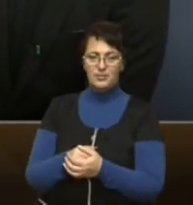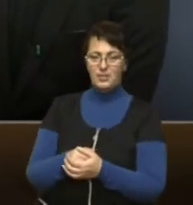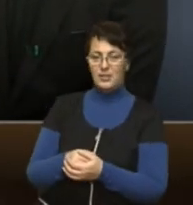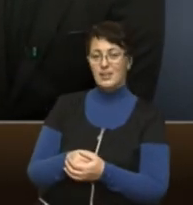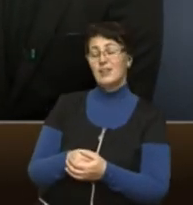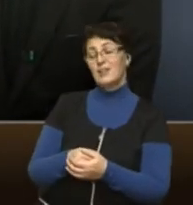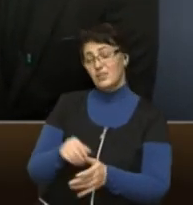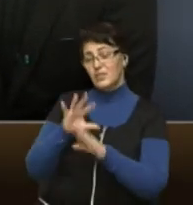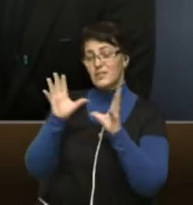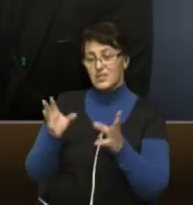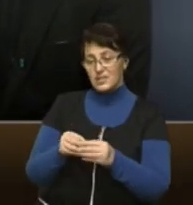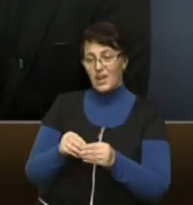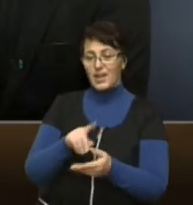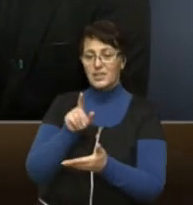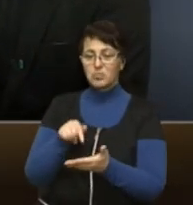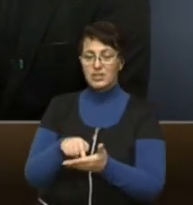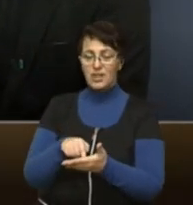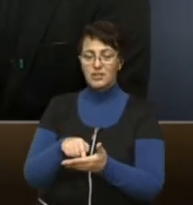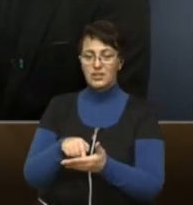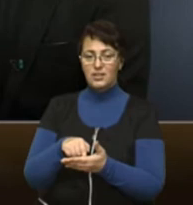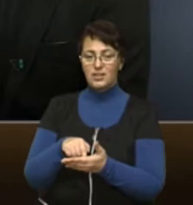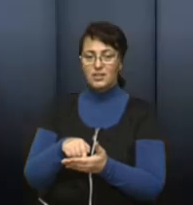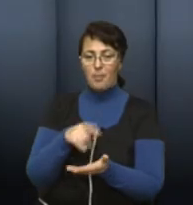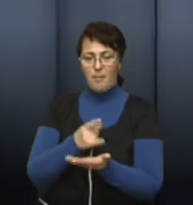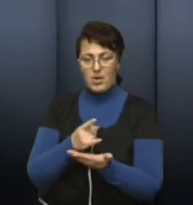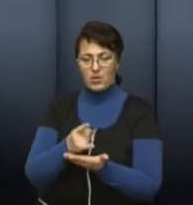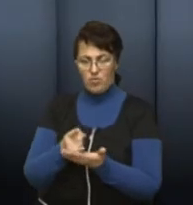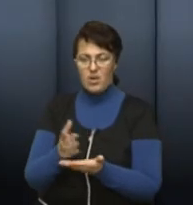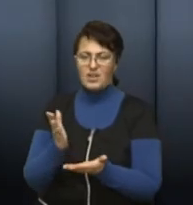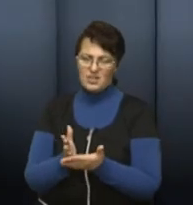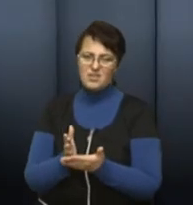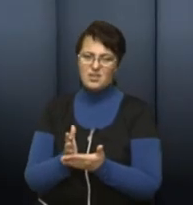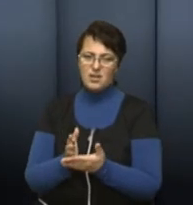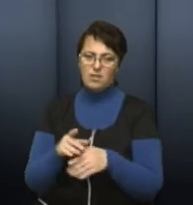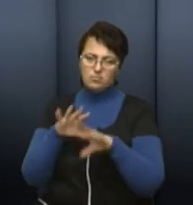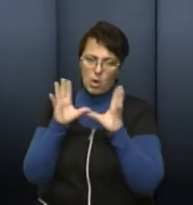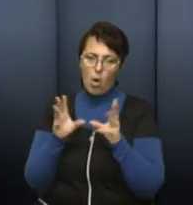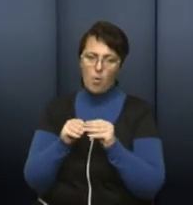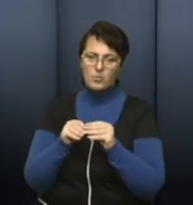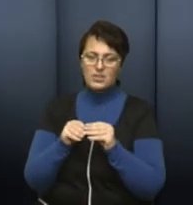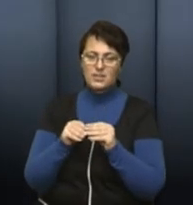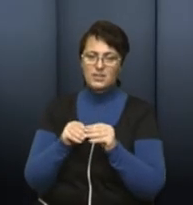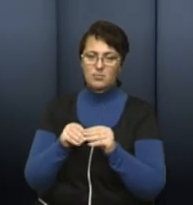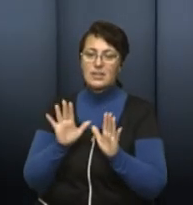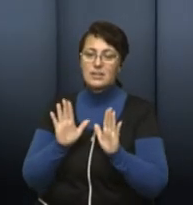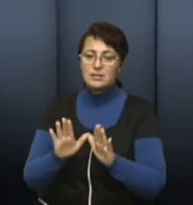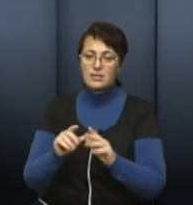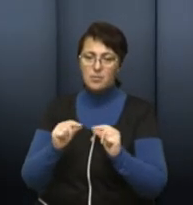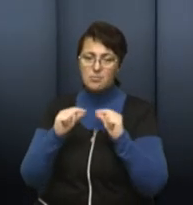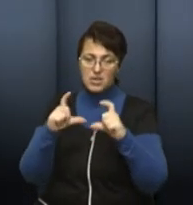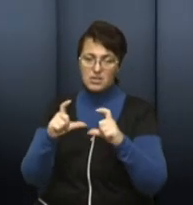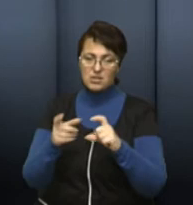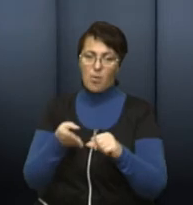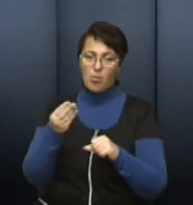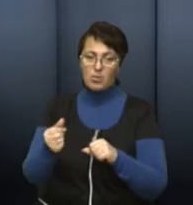звісно, що залишати питання управління паркуванням є досить комплексним, і лише одною підняттям оплати за проїзд, воно не